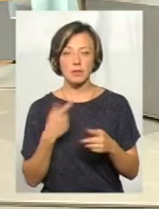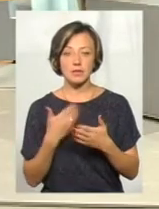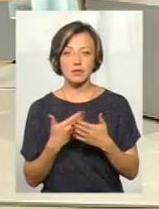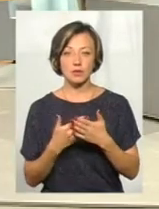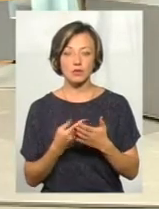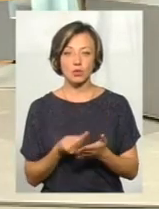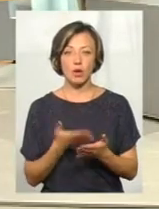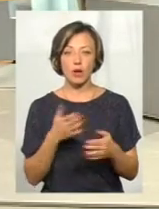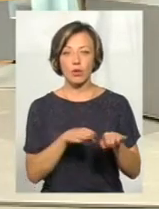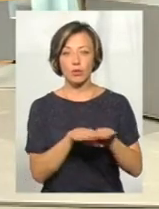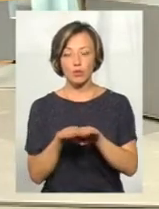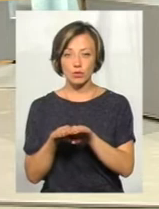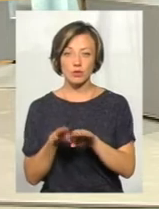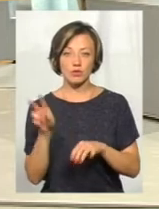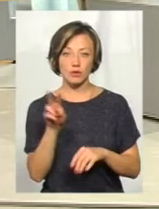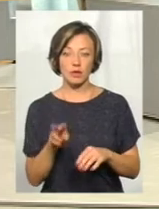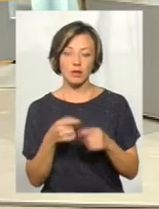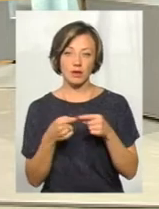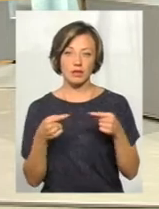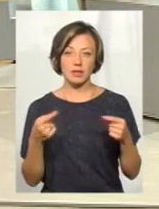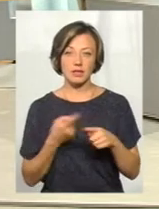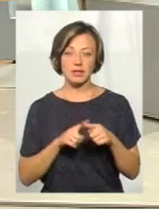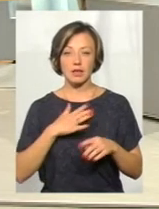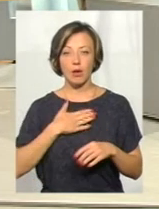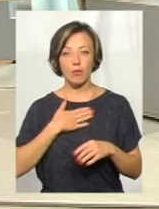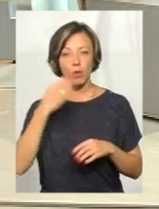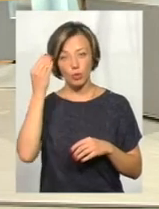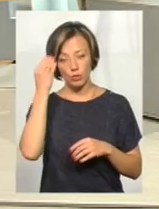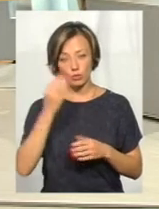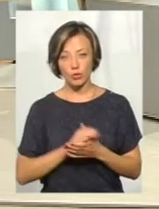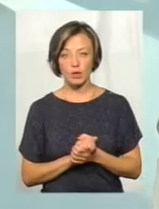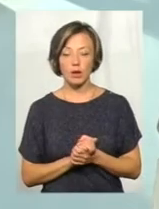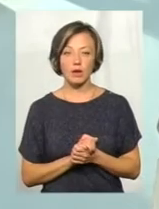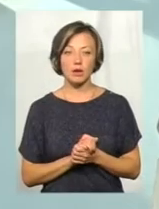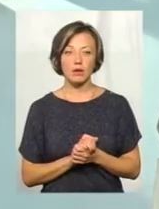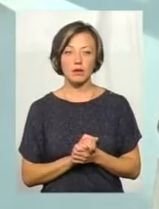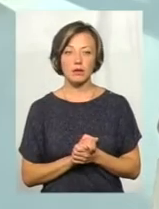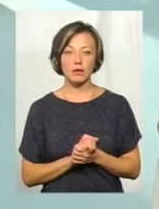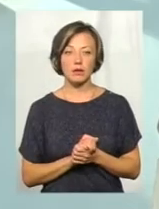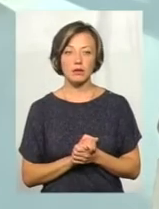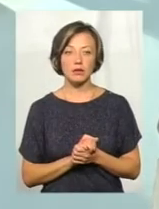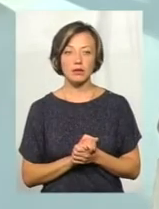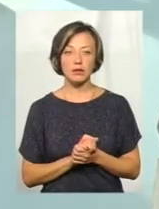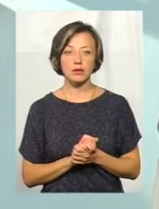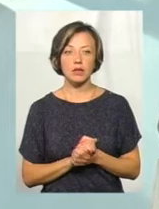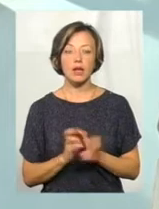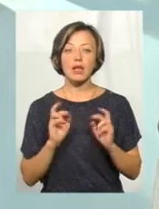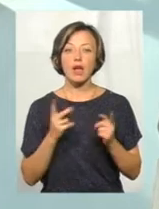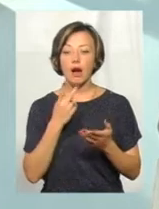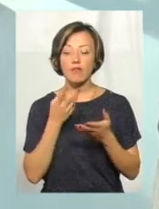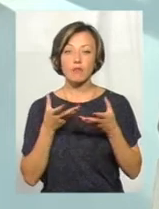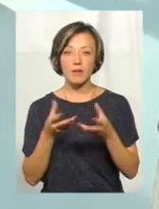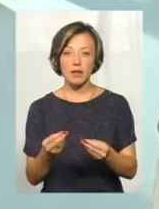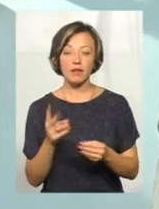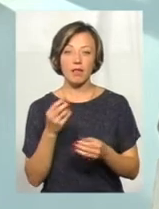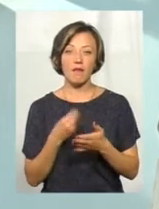зростає і курс. Це на мою думку, скажімо так, як воно відобразиться на